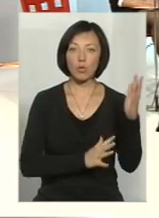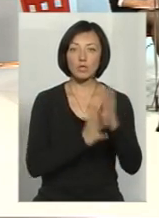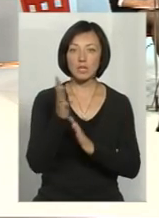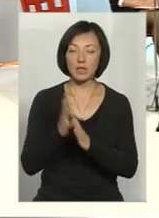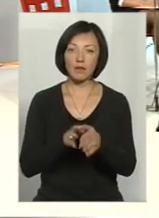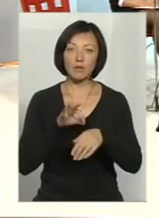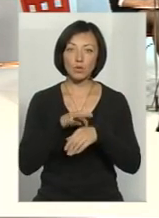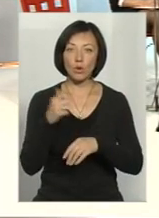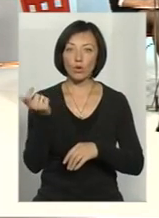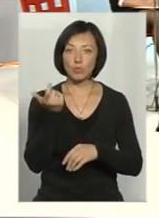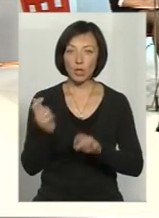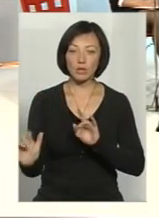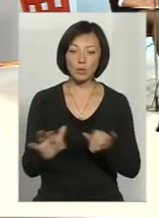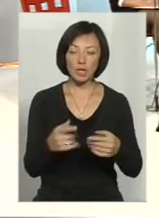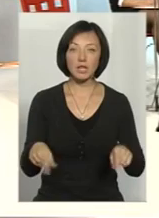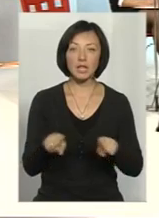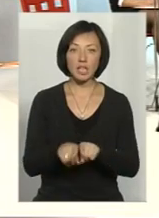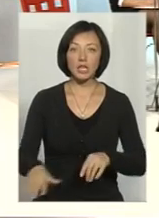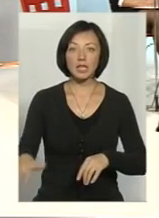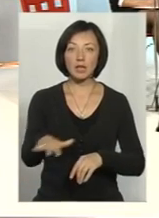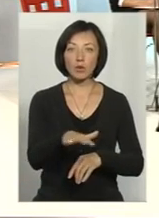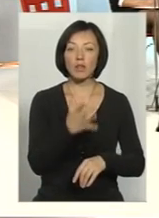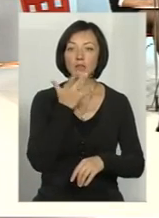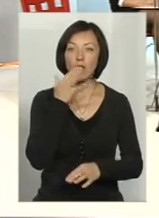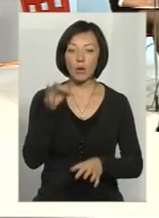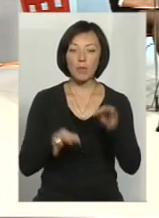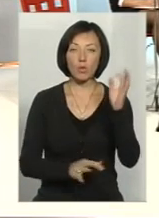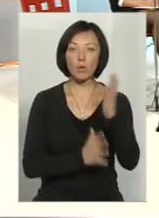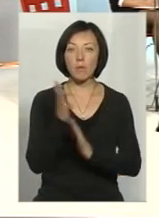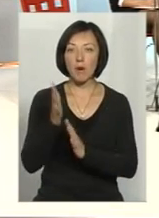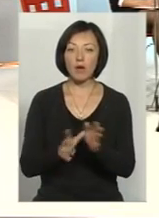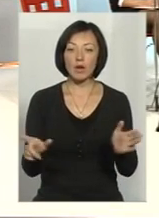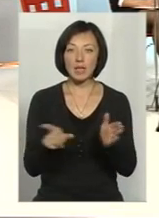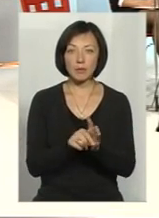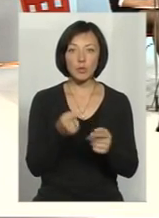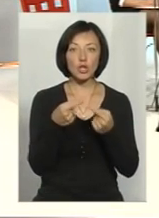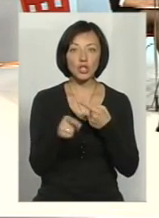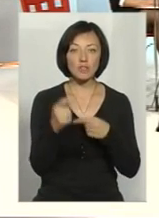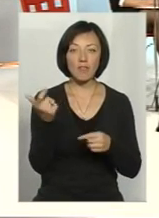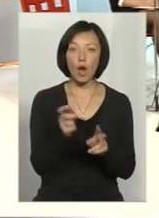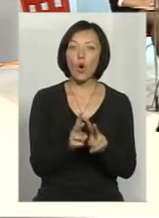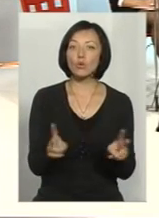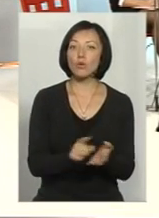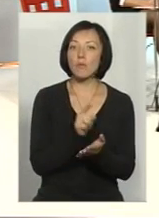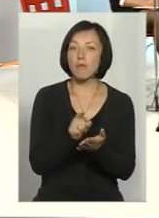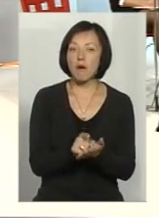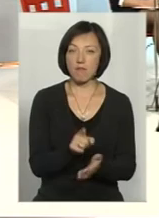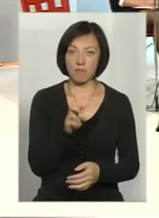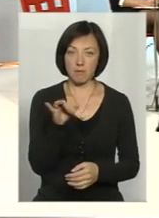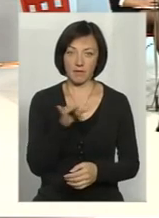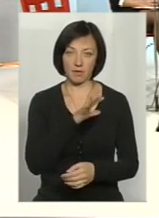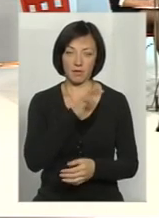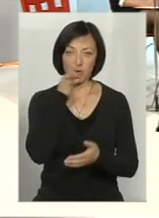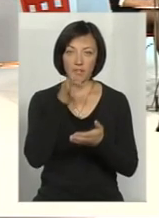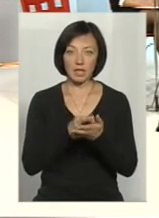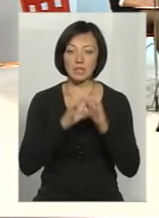господарську діяльність. Теж територія Національного природного парку разом з тим і інші власники. Хто мав би відповідати за